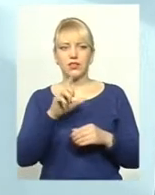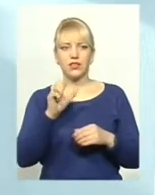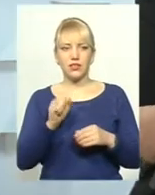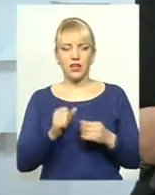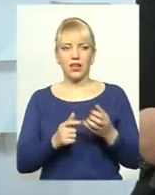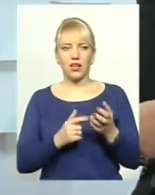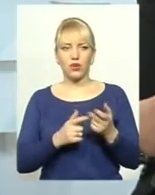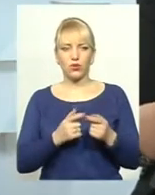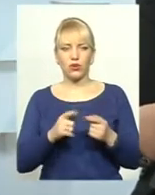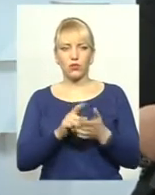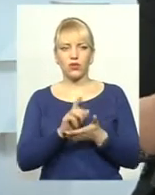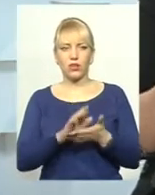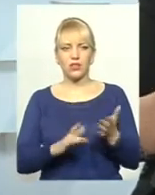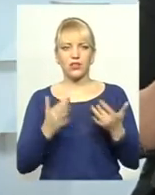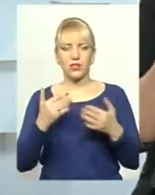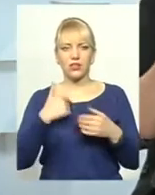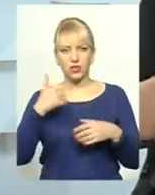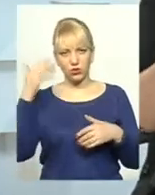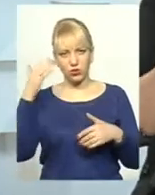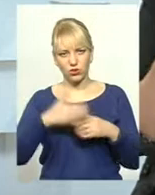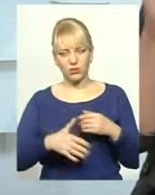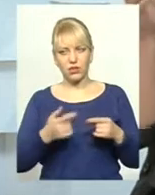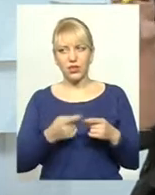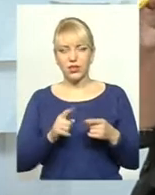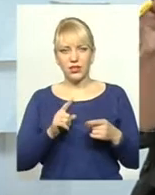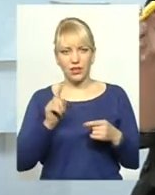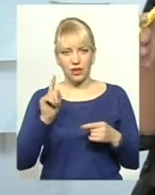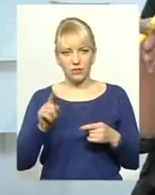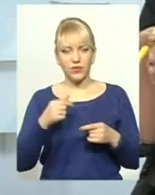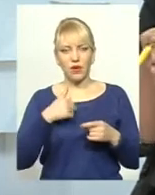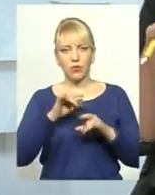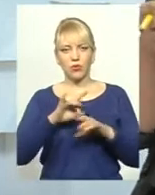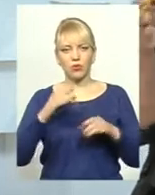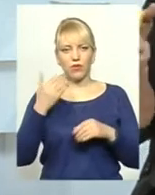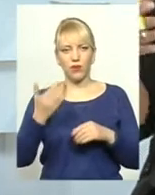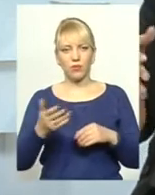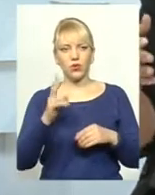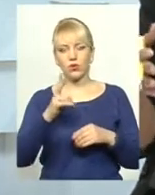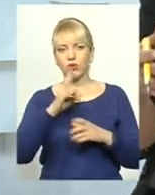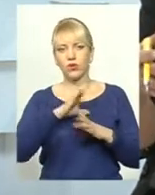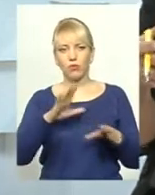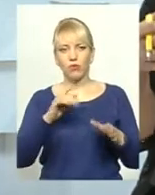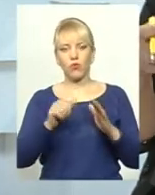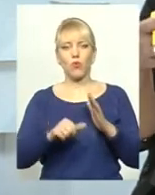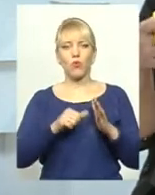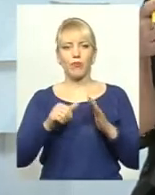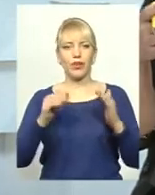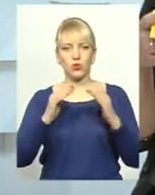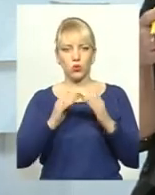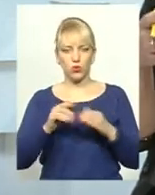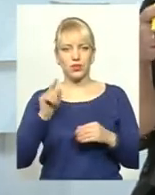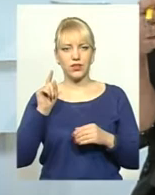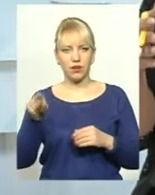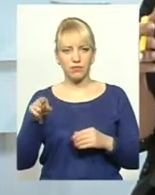Тобто, і наскільки я зрозуміла, там, я поясню нашим телеглядачам, просто хто не був у притулку, то